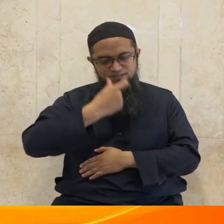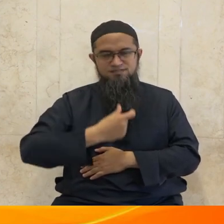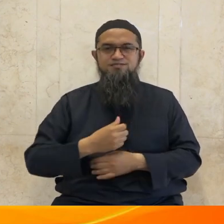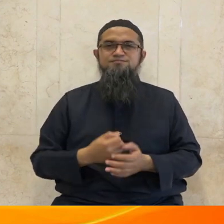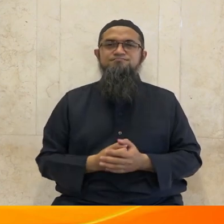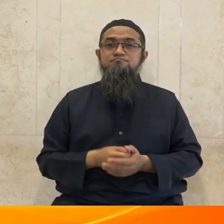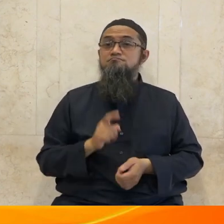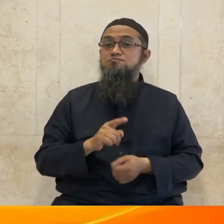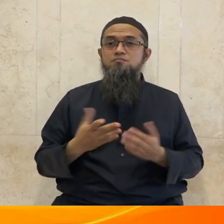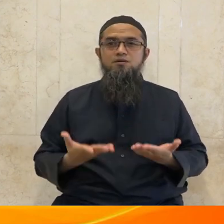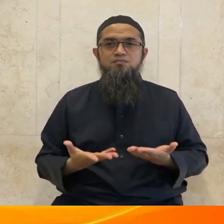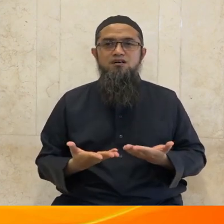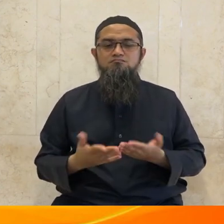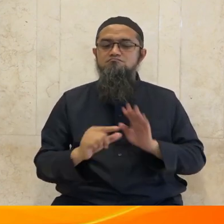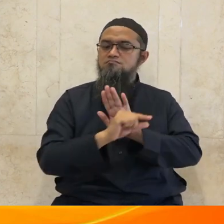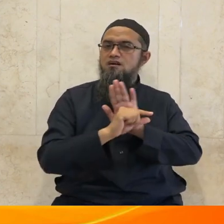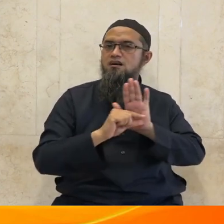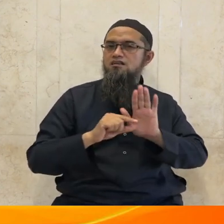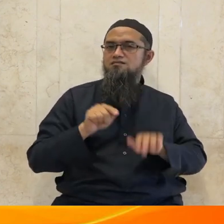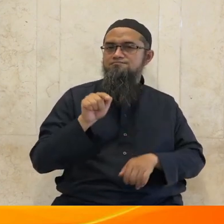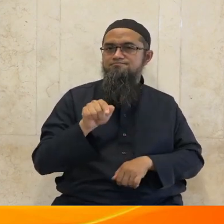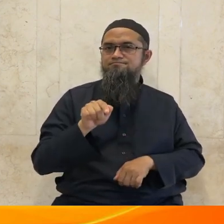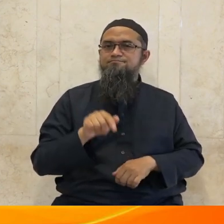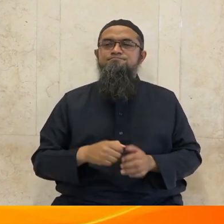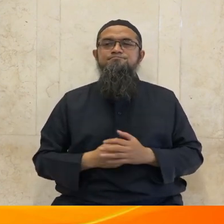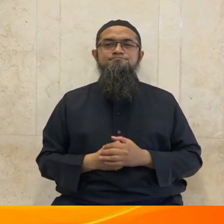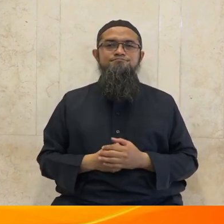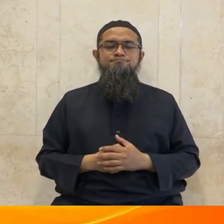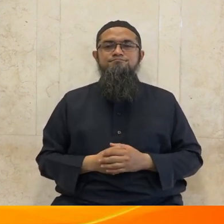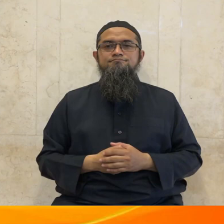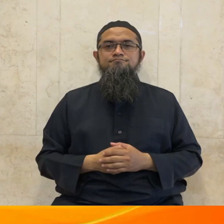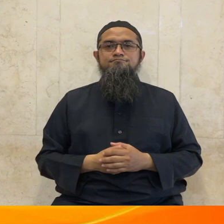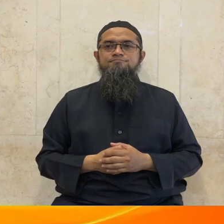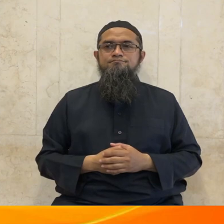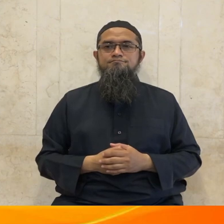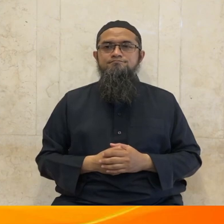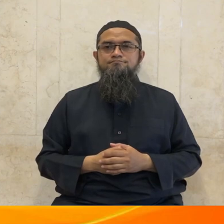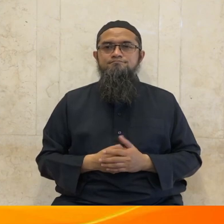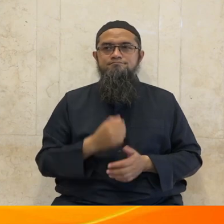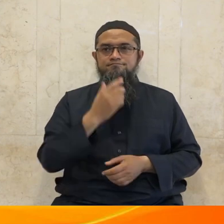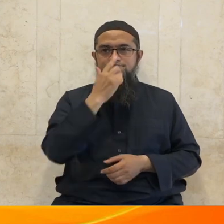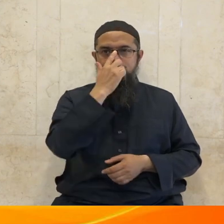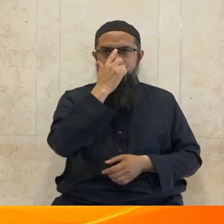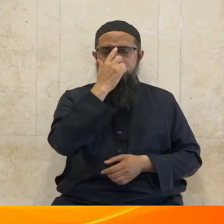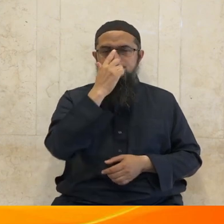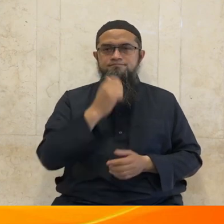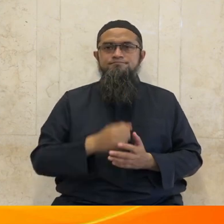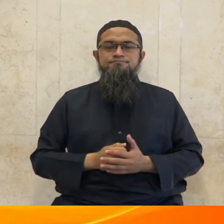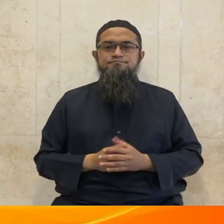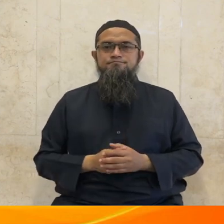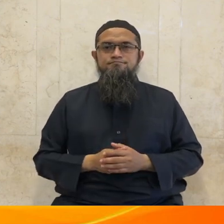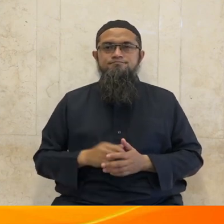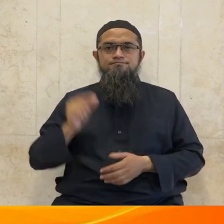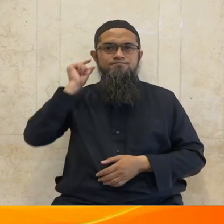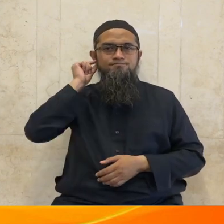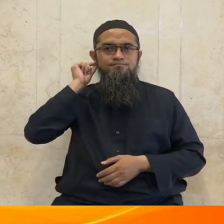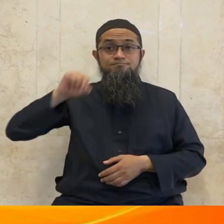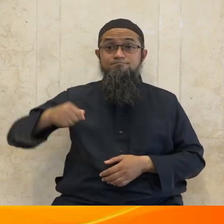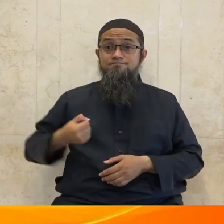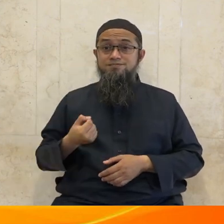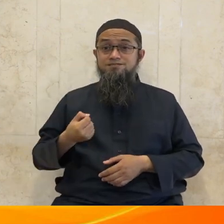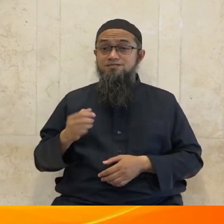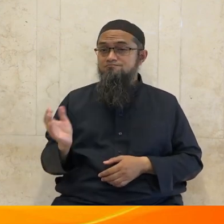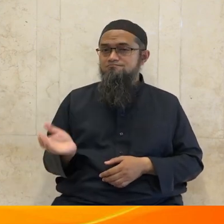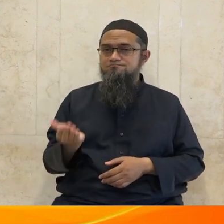sebagaimana diriwayatkan oleh Ibn Umar r.a bahwa Siti Aisyah r.a pada